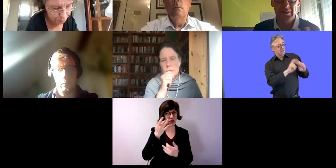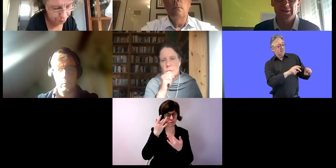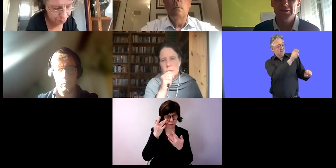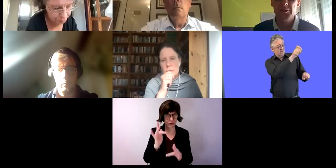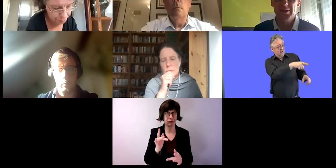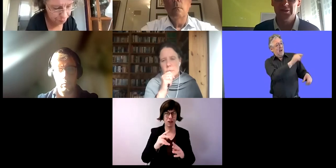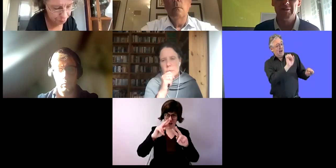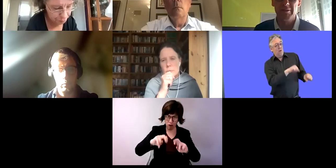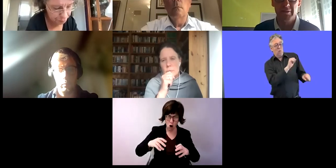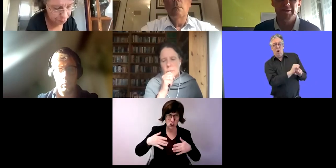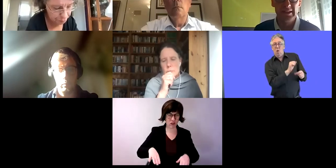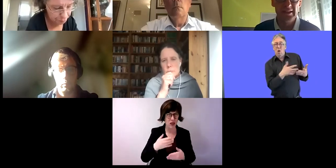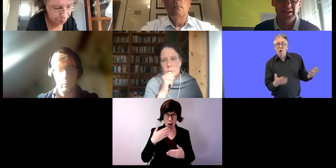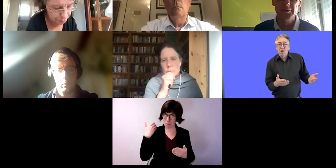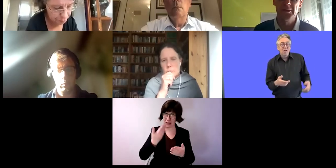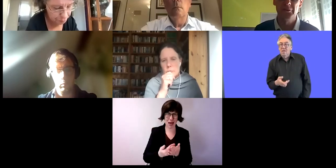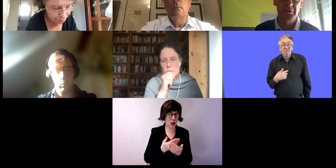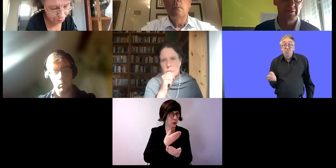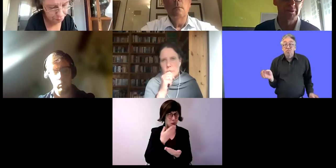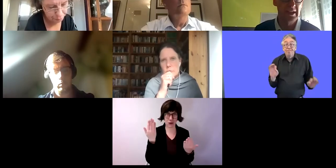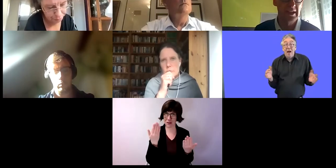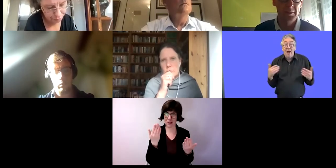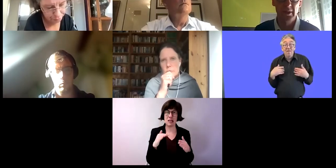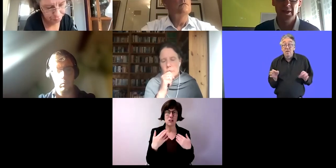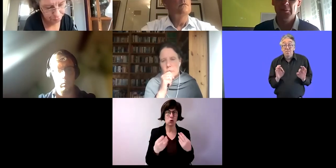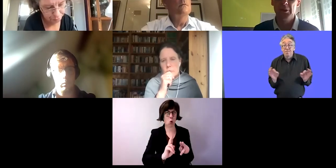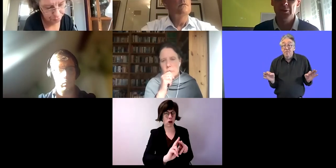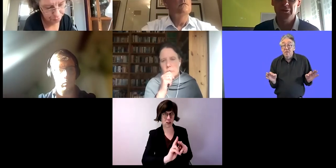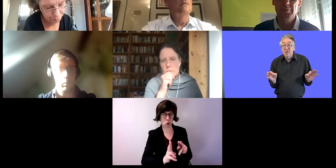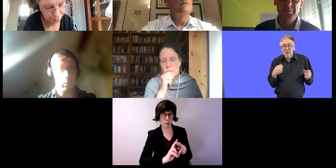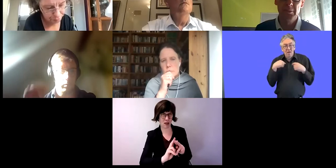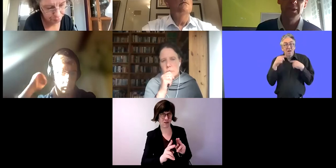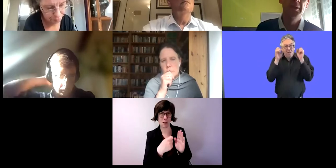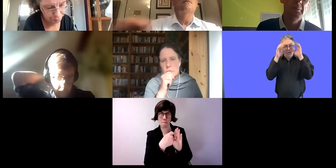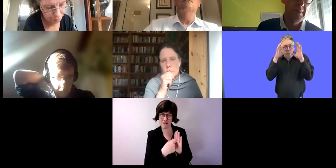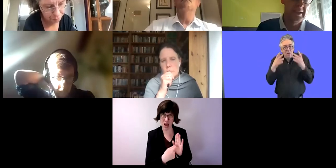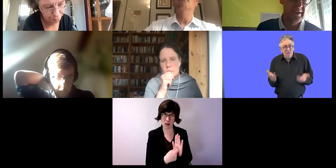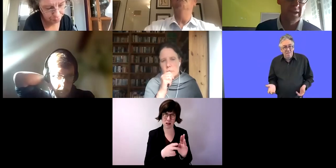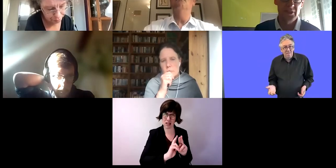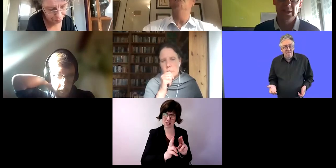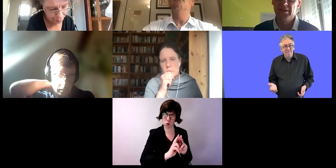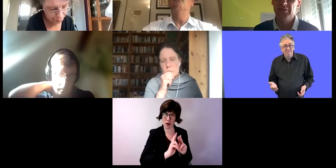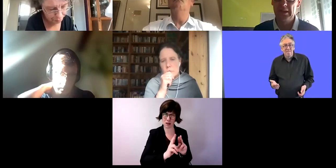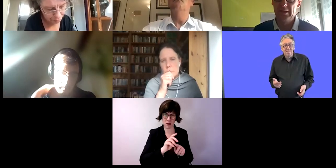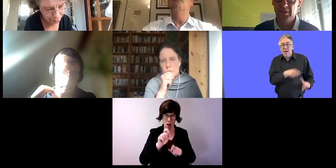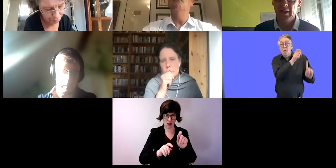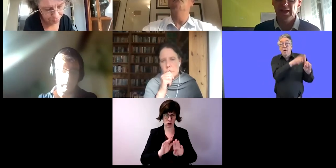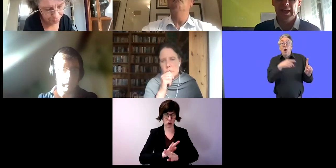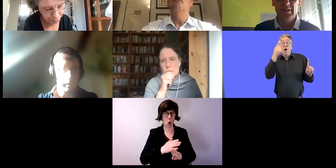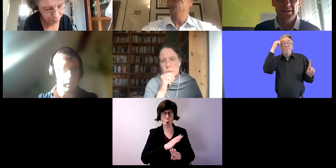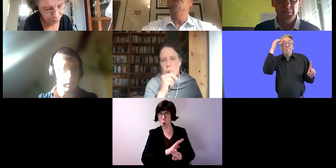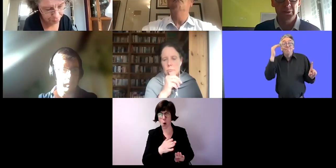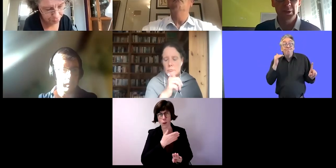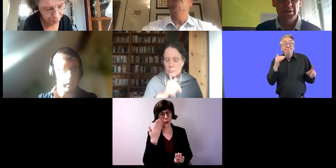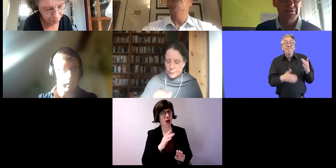erforscht worden wäre. Solche Instrumente, validierte Instrumente, gibt es für Menschen ohne Behinderungen,